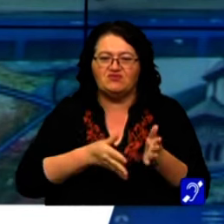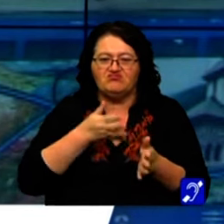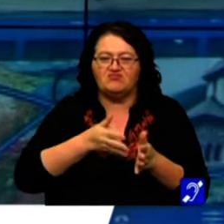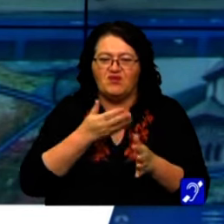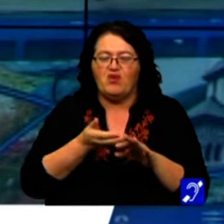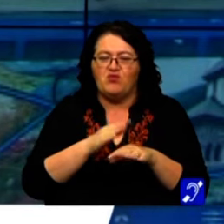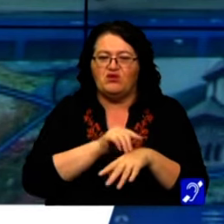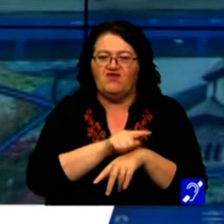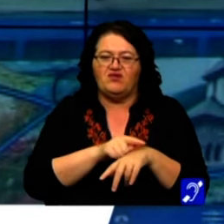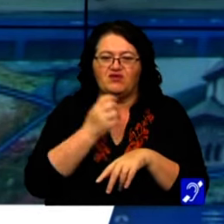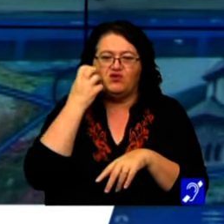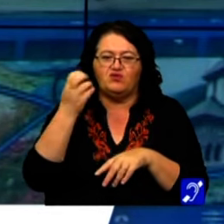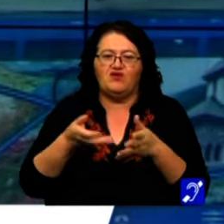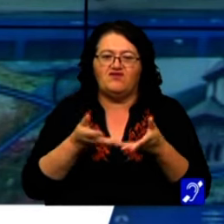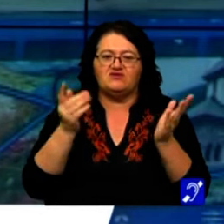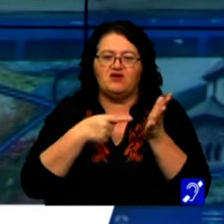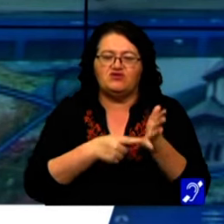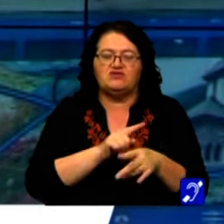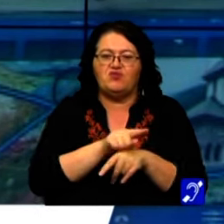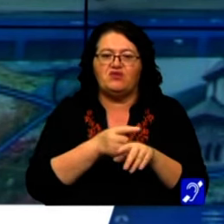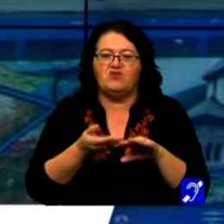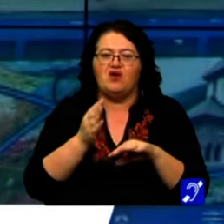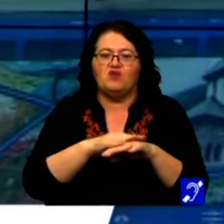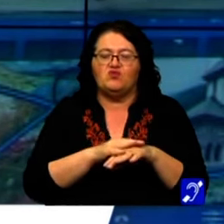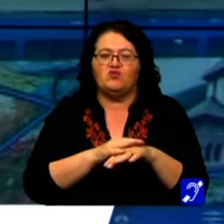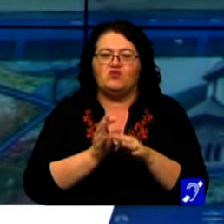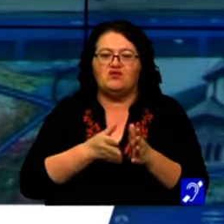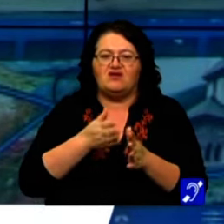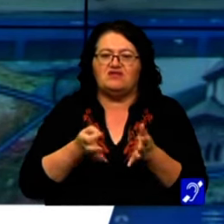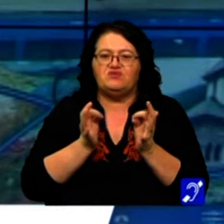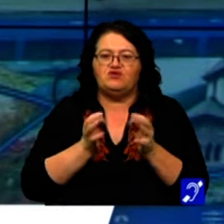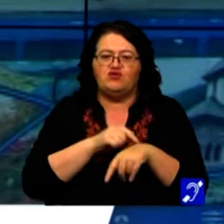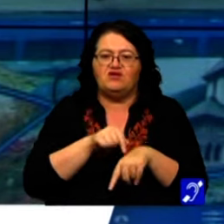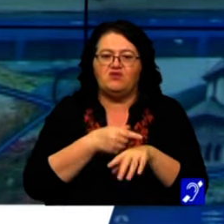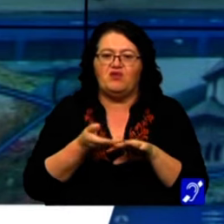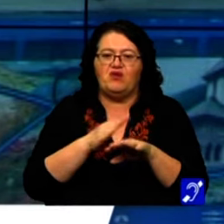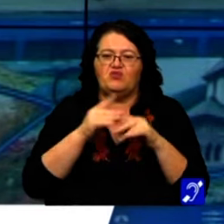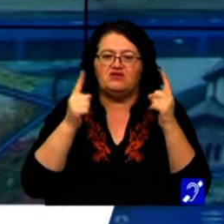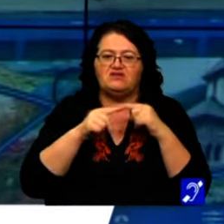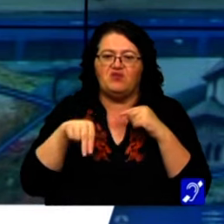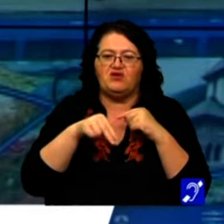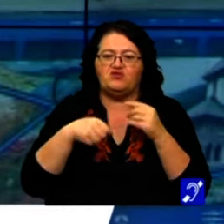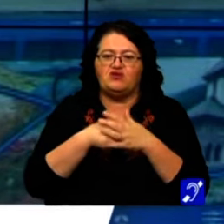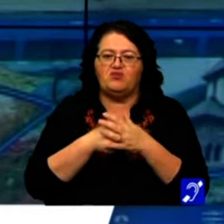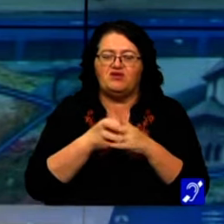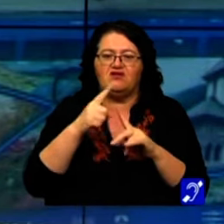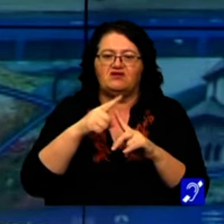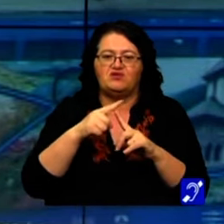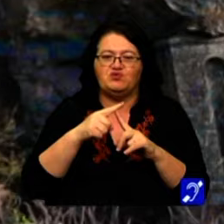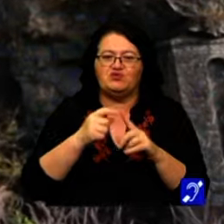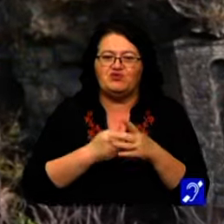de evenimente culturale vor marca acest moment. Mai mult, un tren special, va circula timp de mai multe zile între Petroșani și Târgușiu.